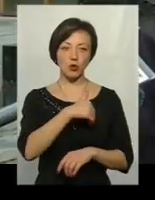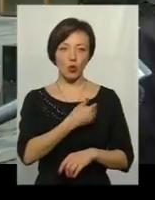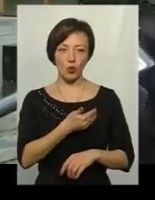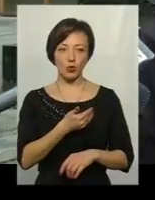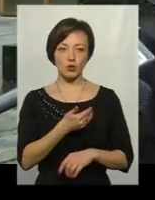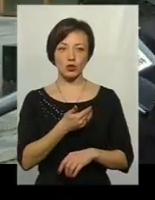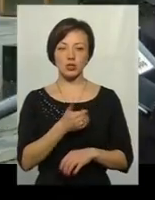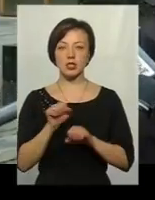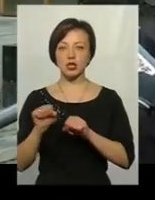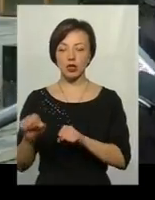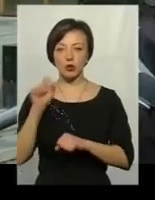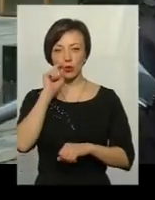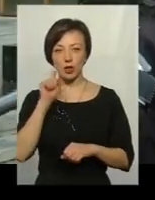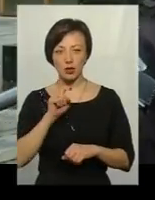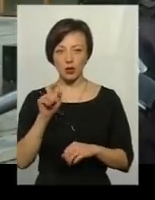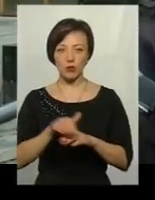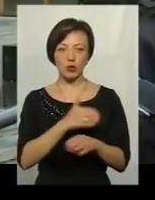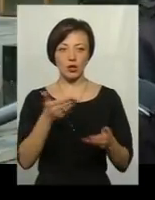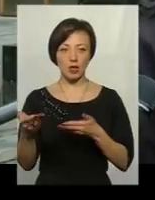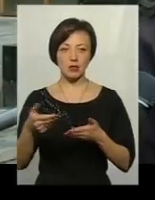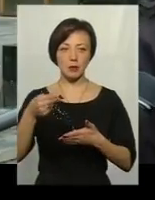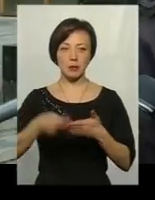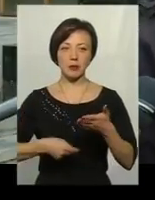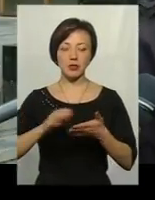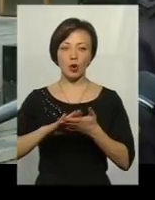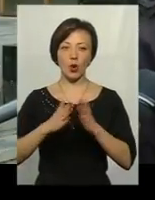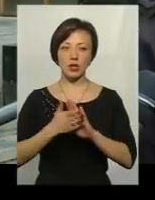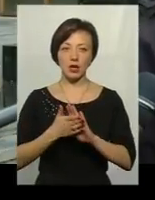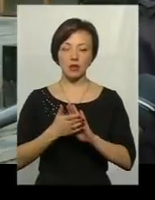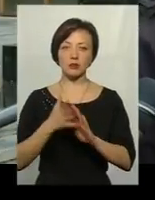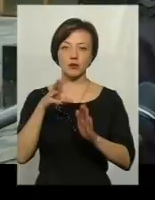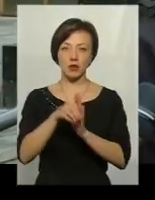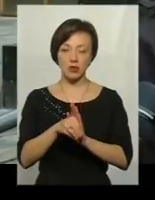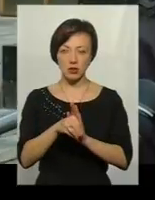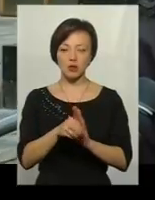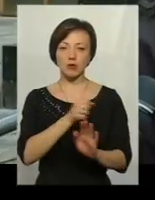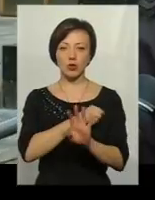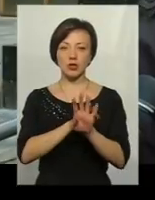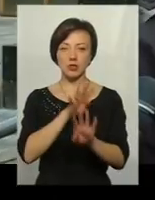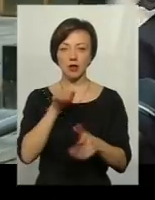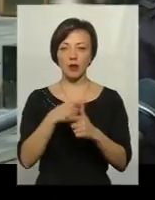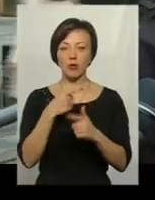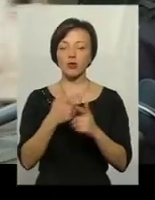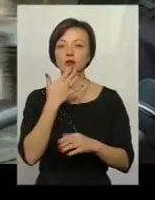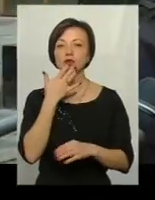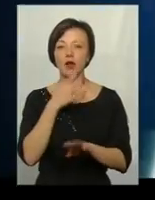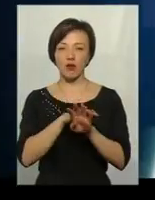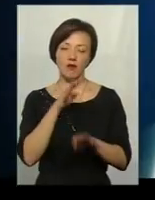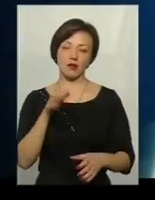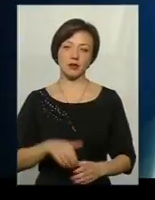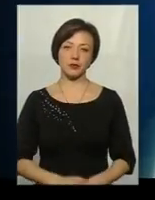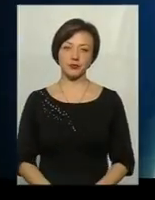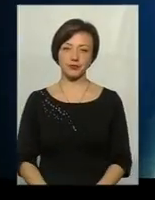захищати Україну, будь ласка, підписуйте контракт і поповняйте глави Збройних сил або Національної гвардії України.